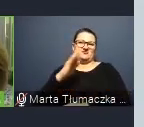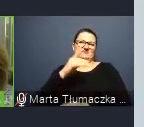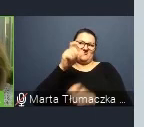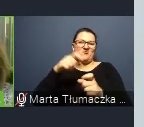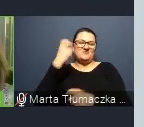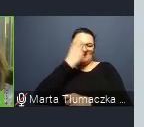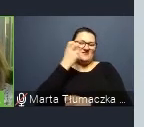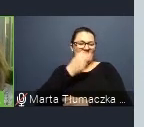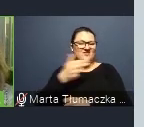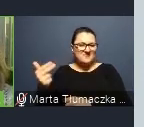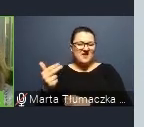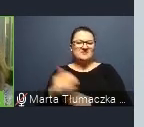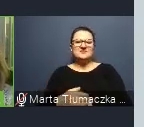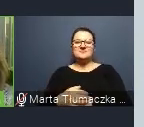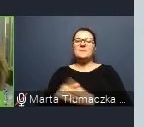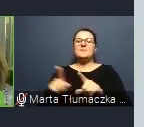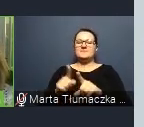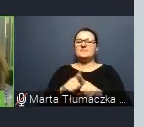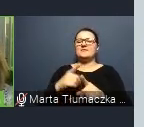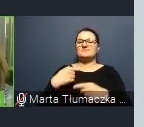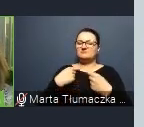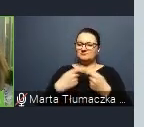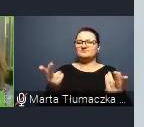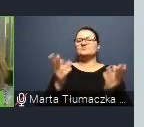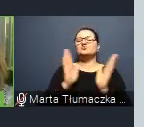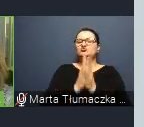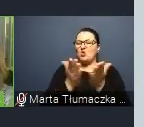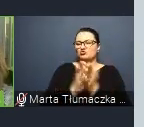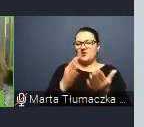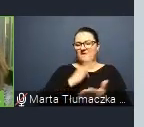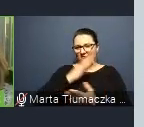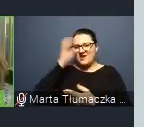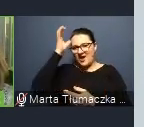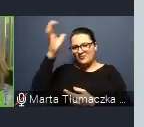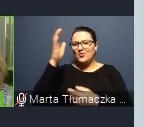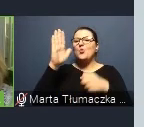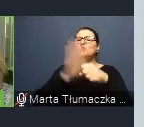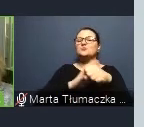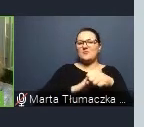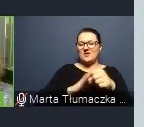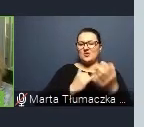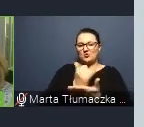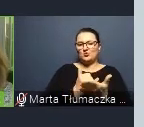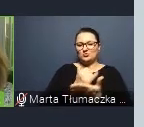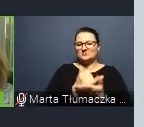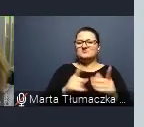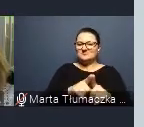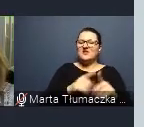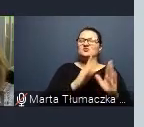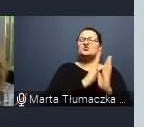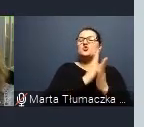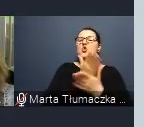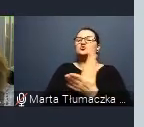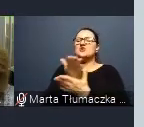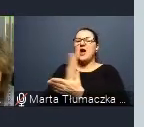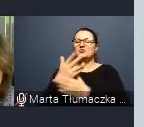tematyką. Wyszła również książka mojego autorstwa, która jest jakby uzupełnieniem tego kursu. Również ma 33 rozdziały. Można w niej